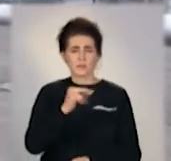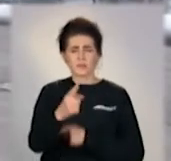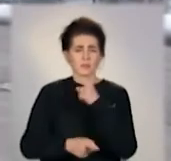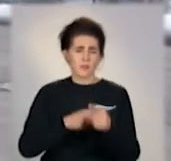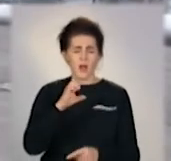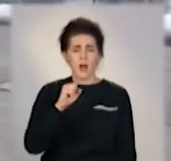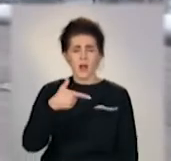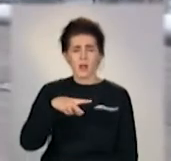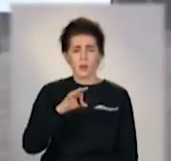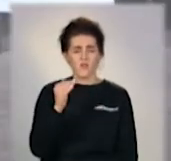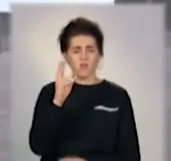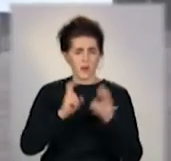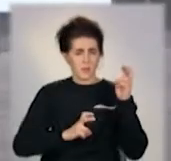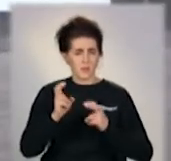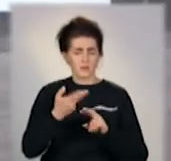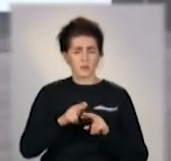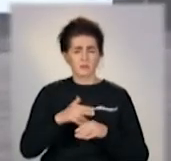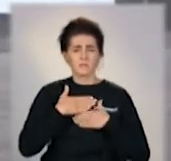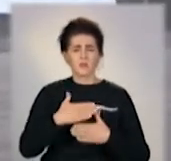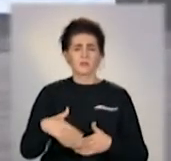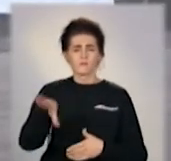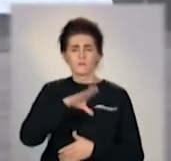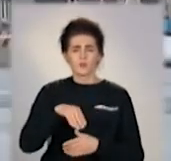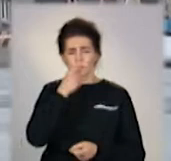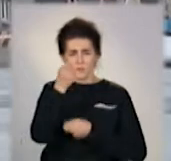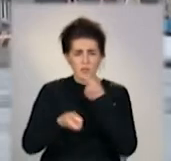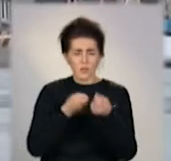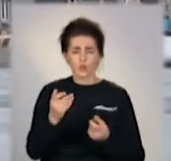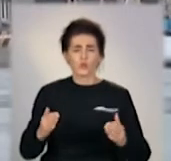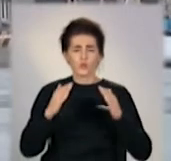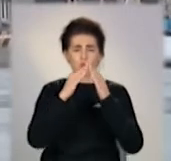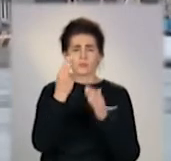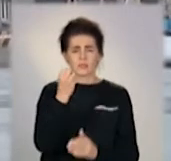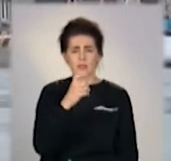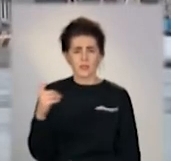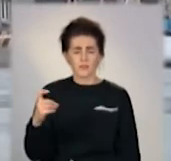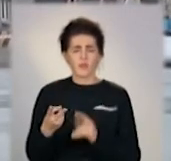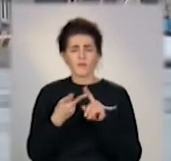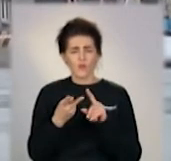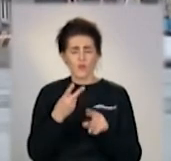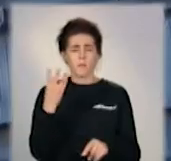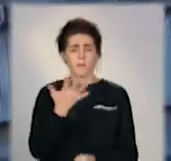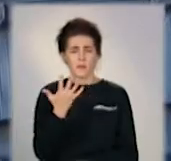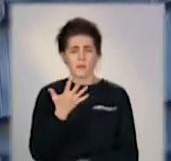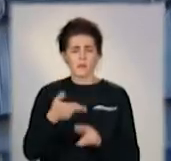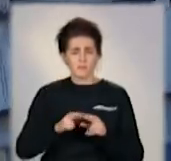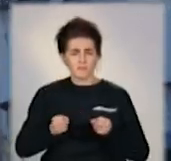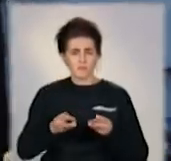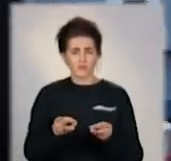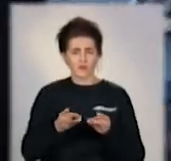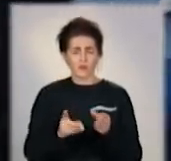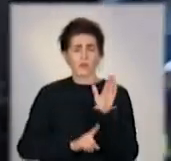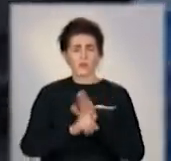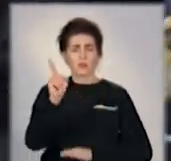аглофабрики. Значні інвестиції спрямували й на вдосконалення доминого цеху. На другій та п'ятій доминих печах на лаварних дворах